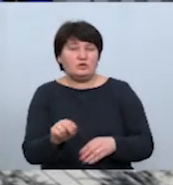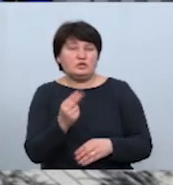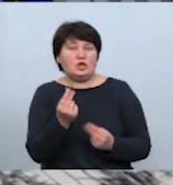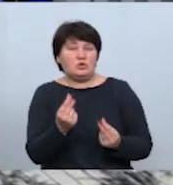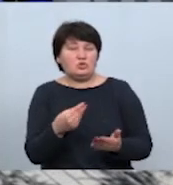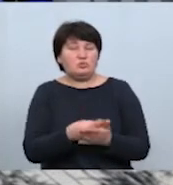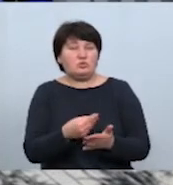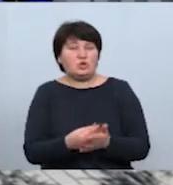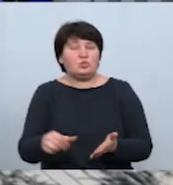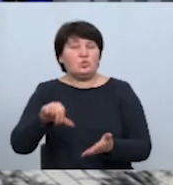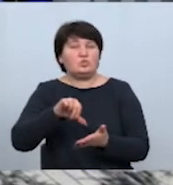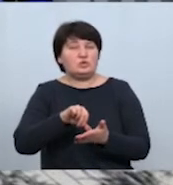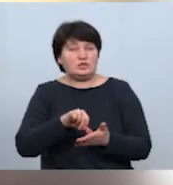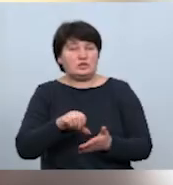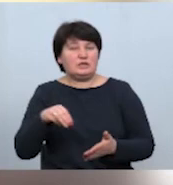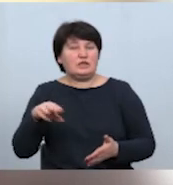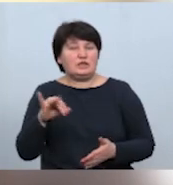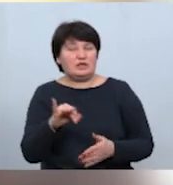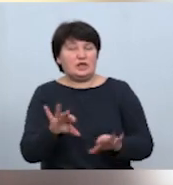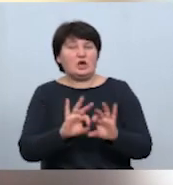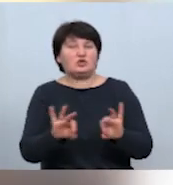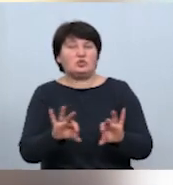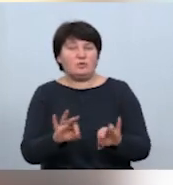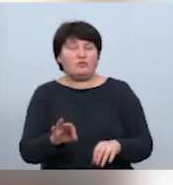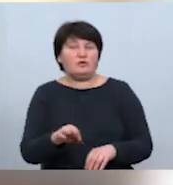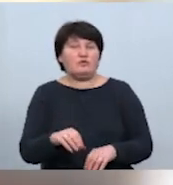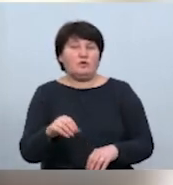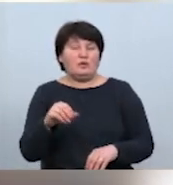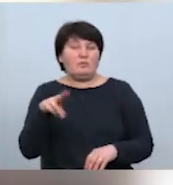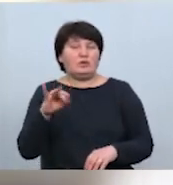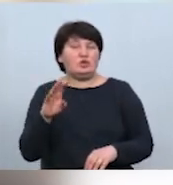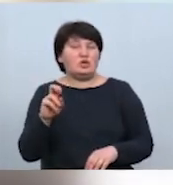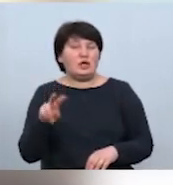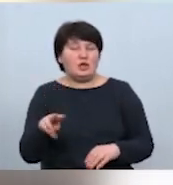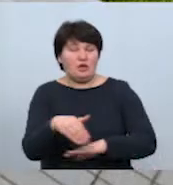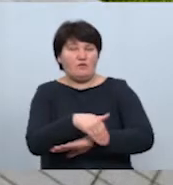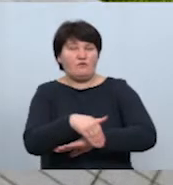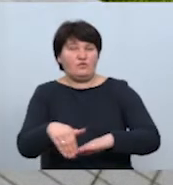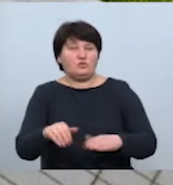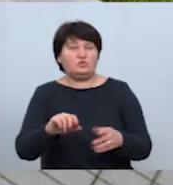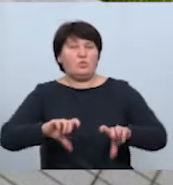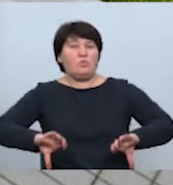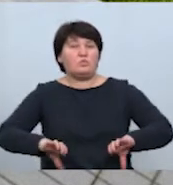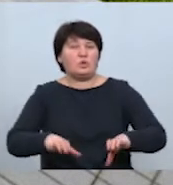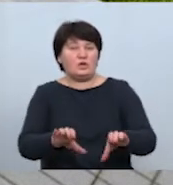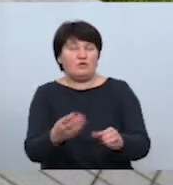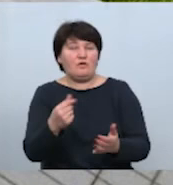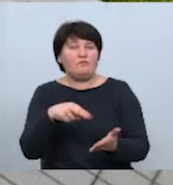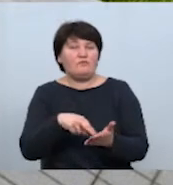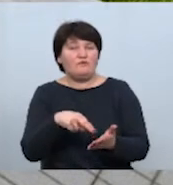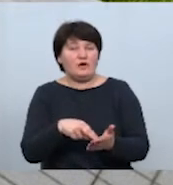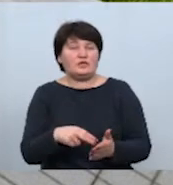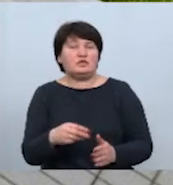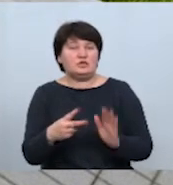бюджету участі. Як розповів автор цього проєкту Олексій Петечел, вулицю устелять бруківкою. Вартість цього проєкту –